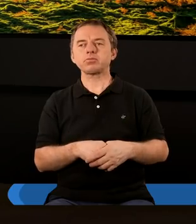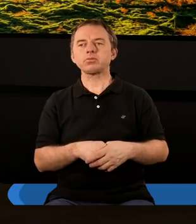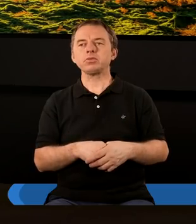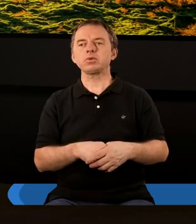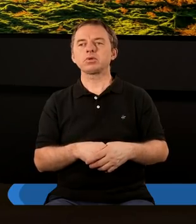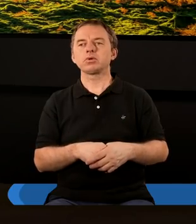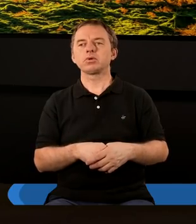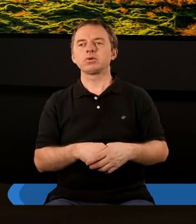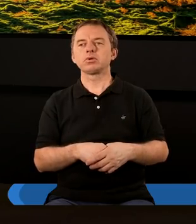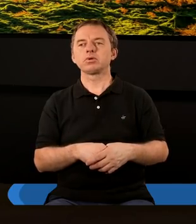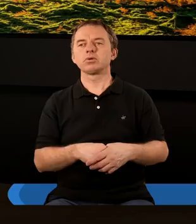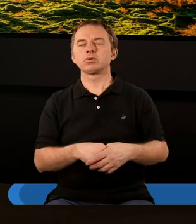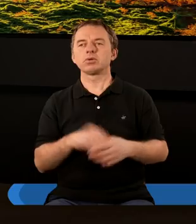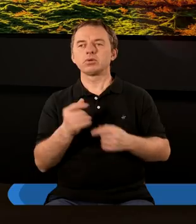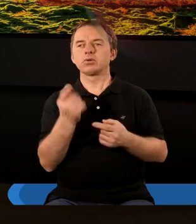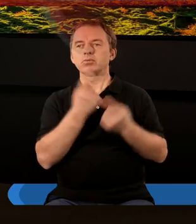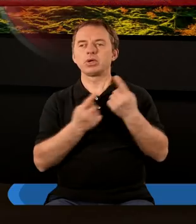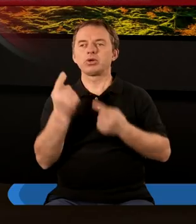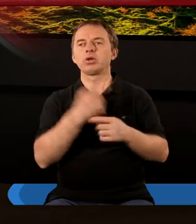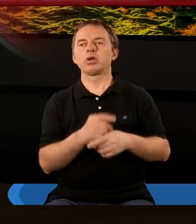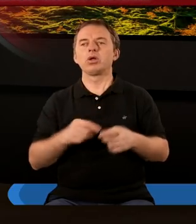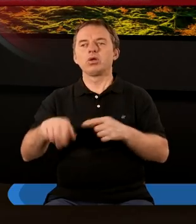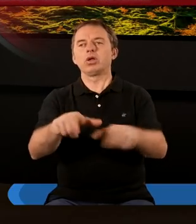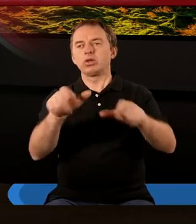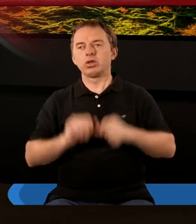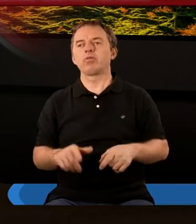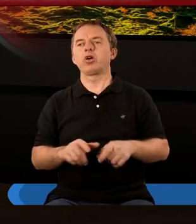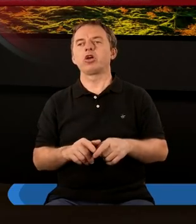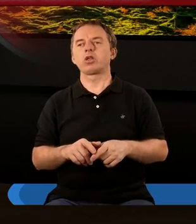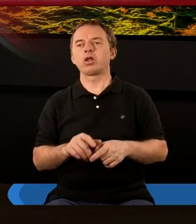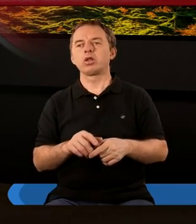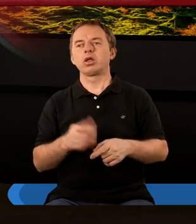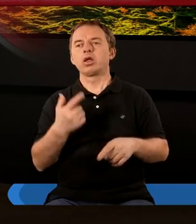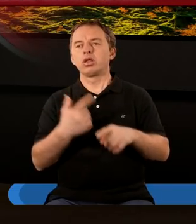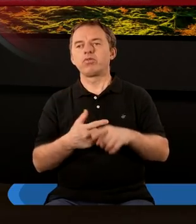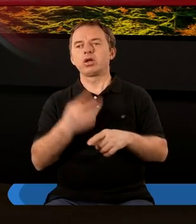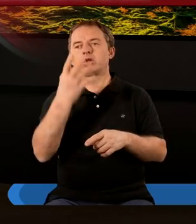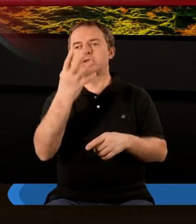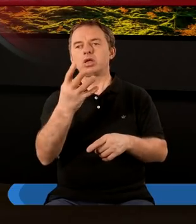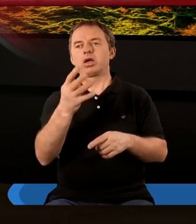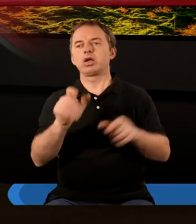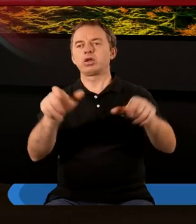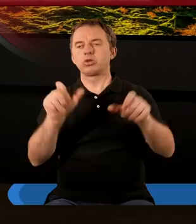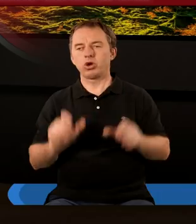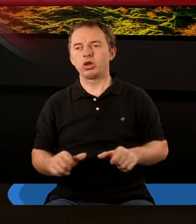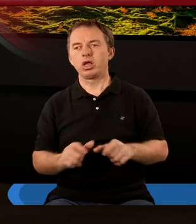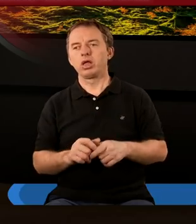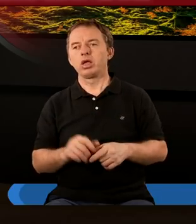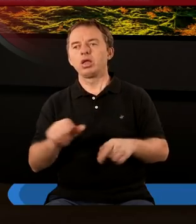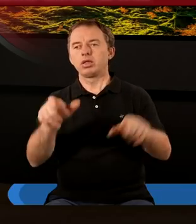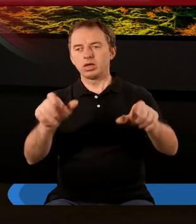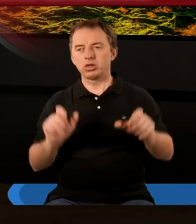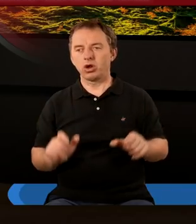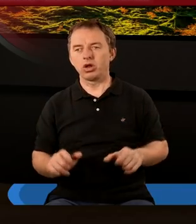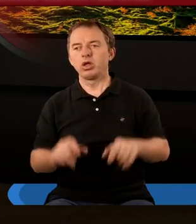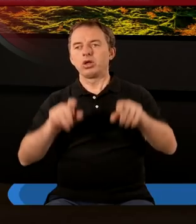ja może go przeczytam jeszcze raz, a wokół tronu dwadzieścia cztery trony, a